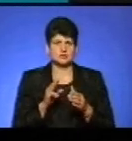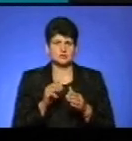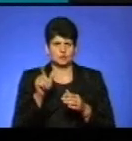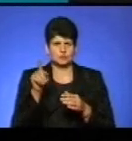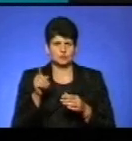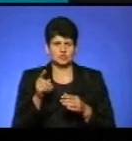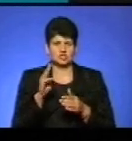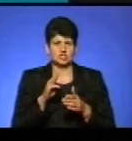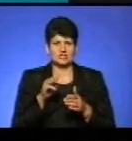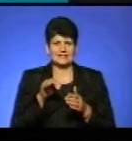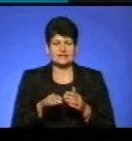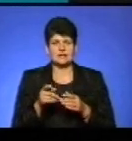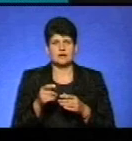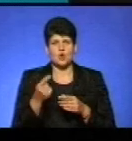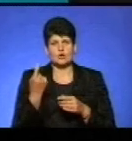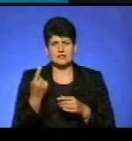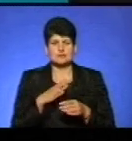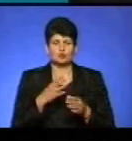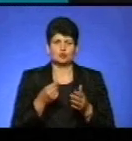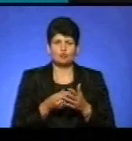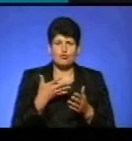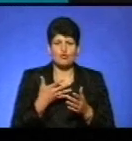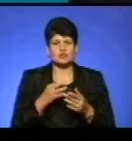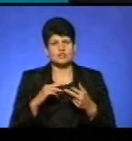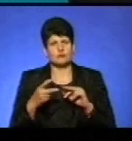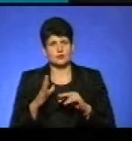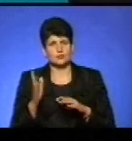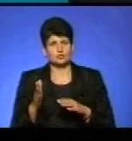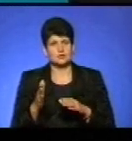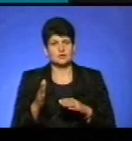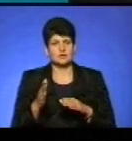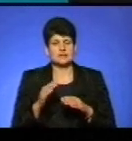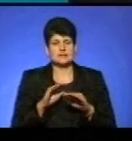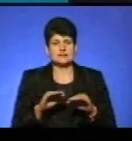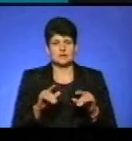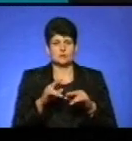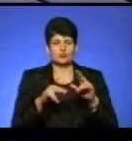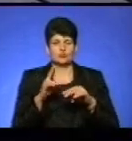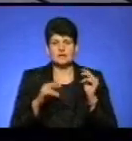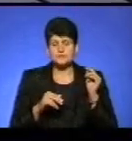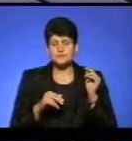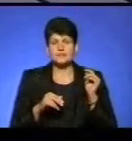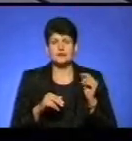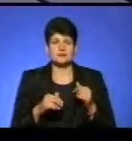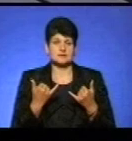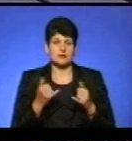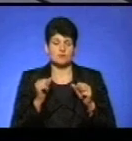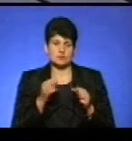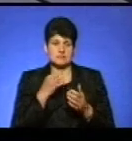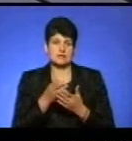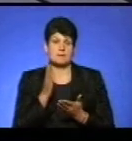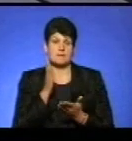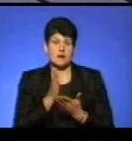буде для вас чи дорогою, чи навпаки, ви думаєте, що може садок побудувати? Ну, скажу так, от зараз можу сказати прямо.